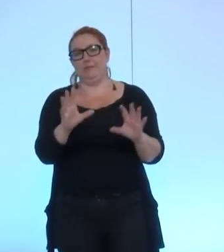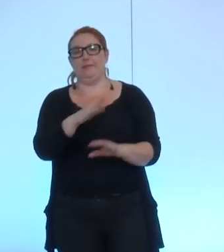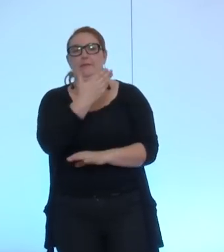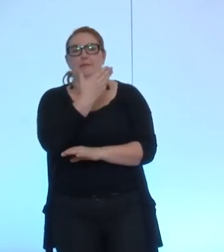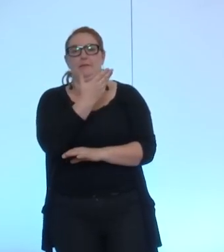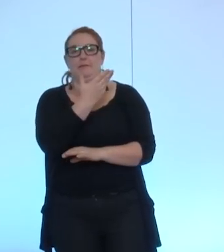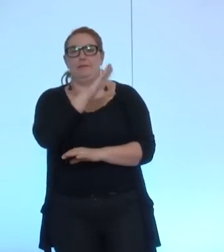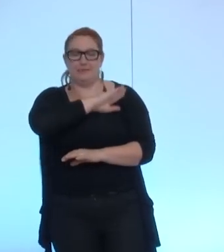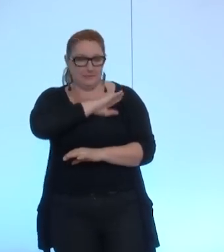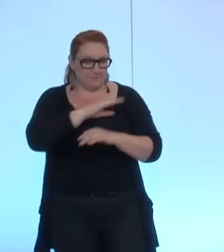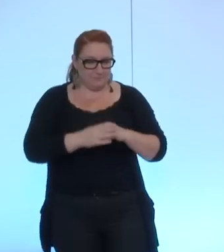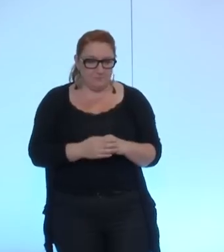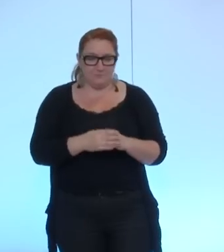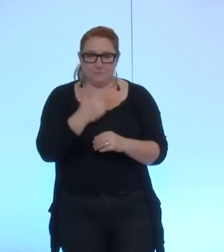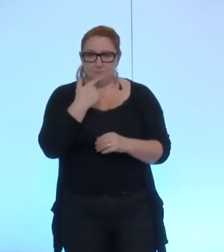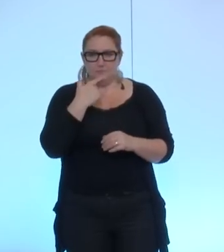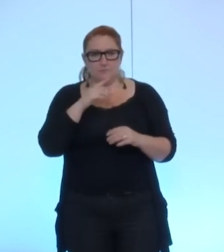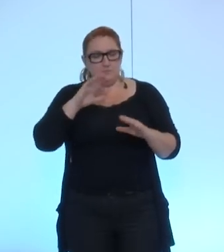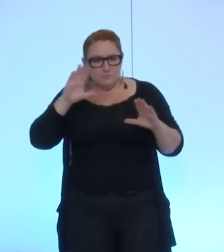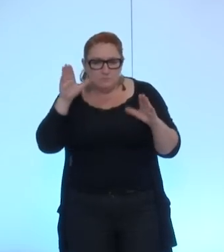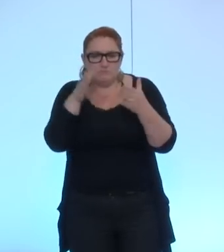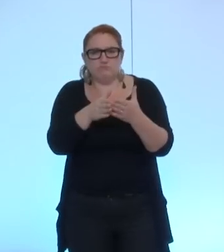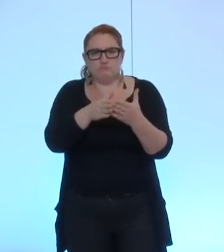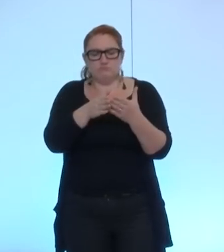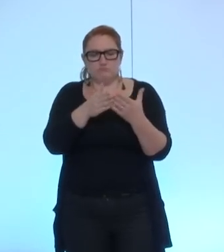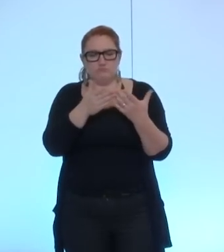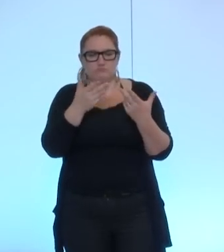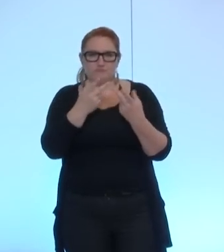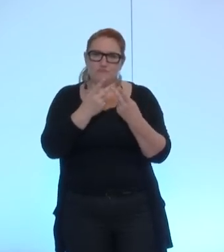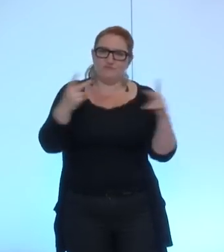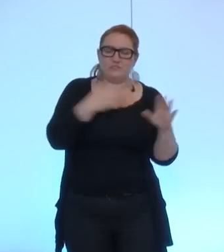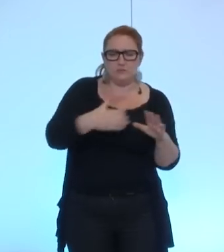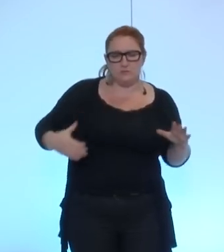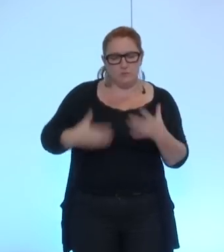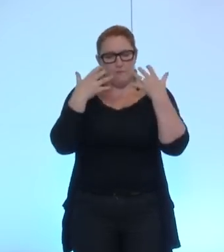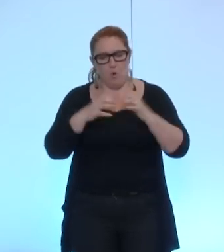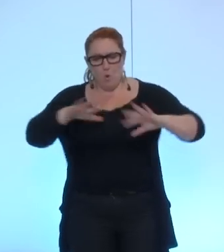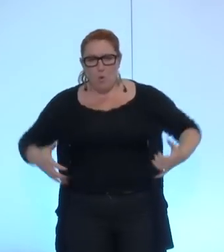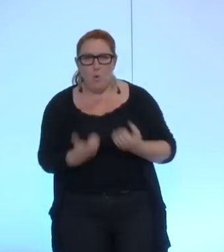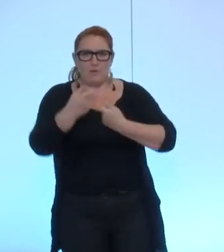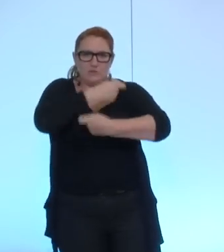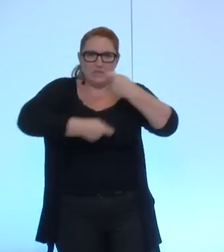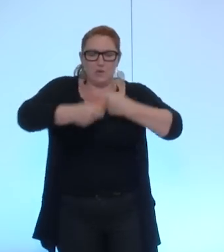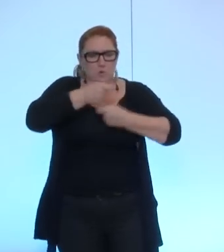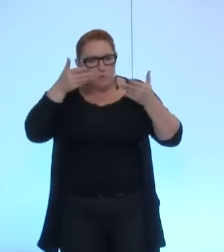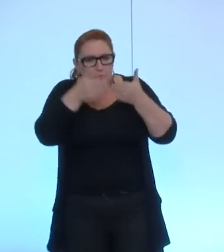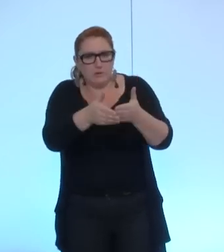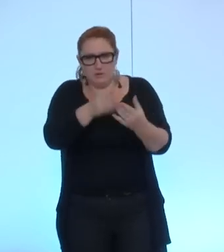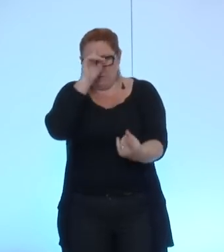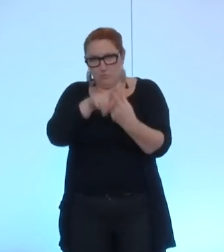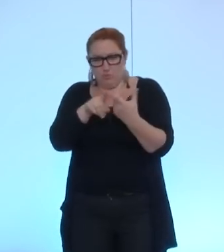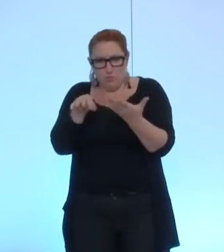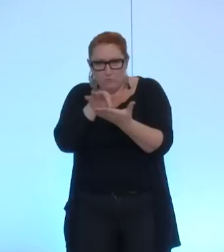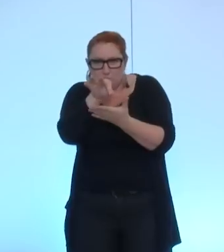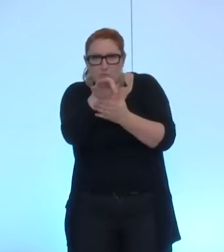'argent public municipal de notre ville au cœur de ses compétences en matière économique, afin de soutenir les filières d'avenir qui créent de'emploi durable, non